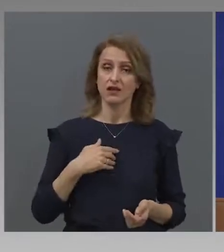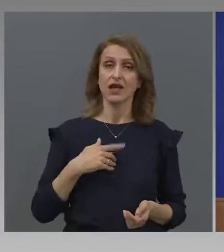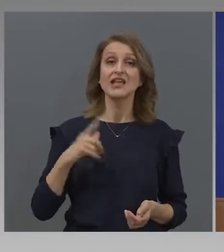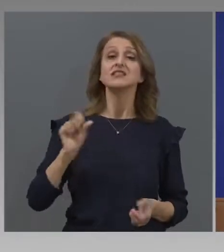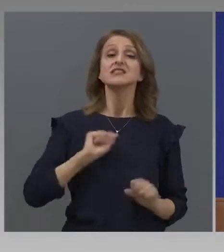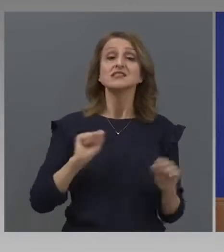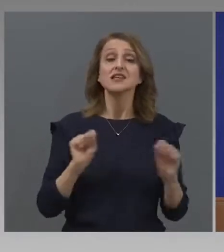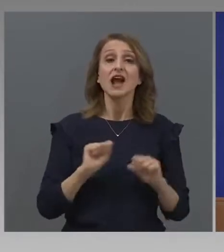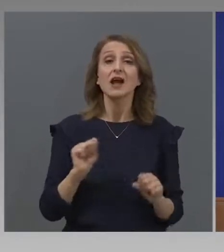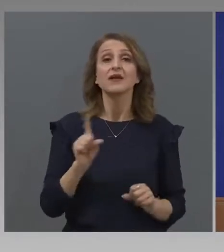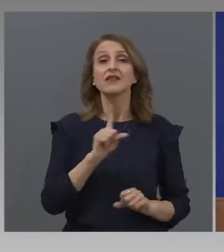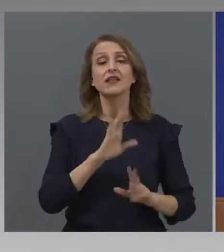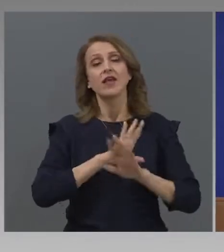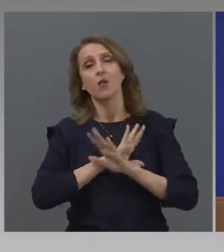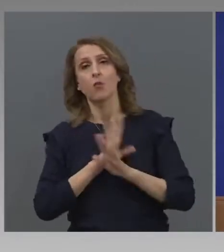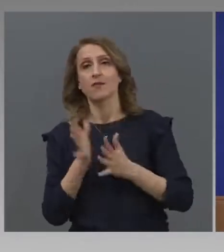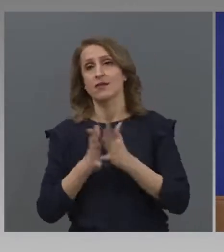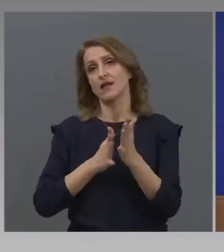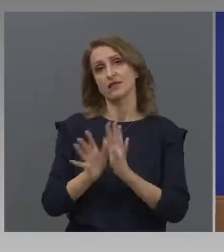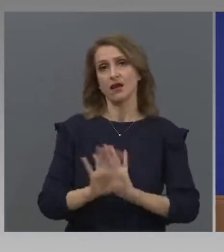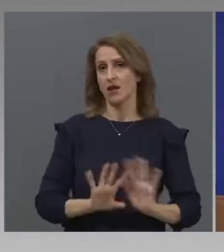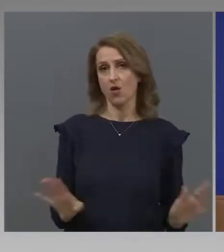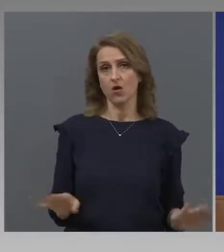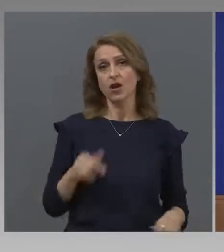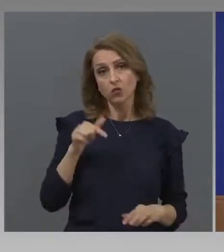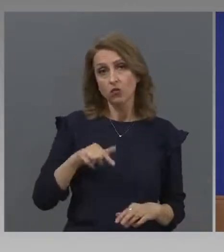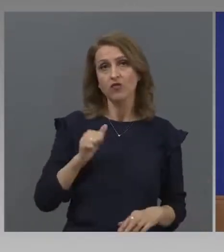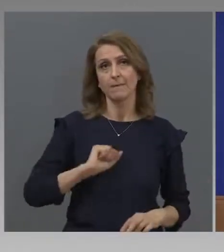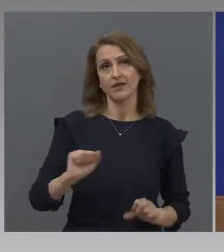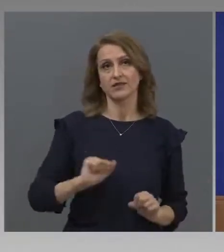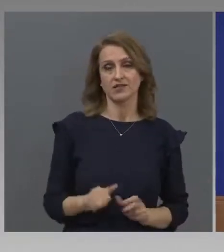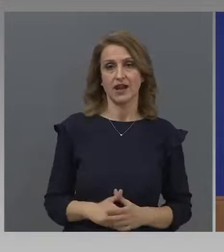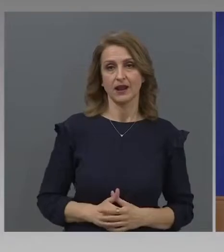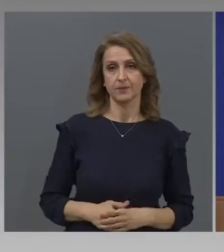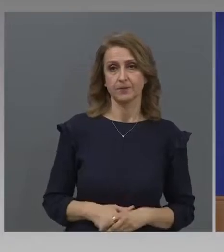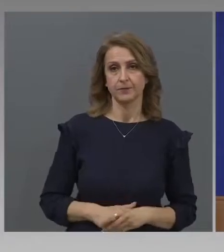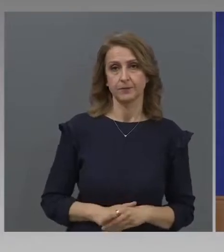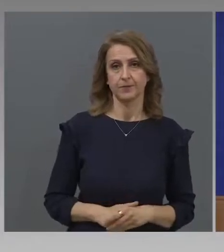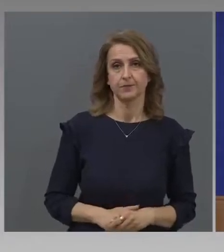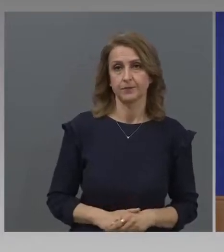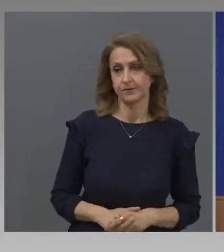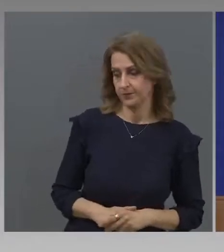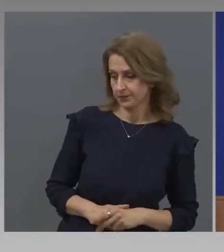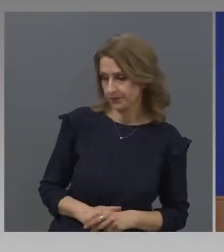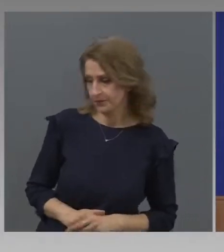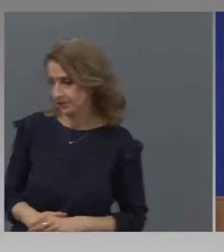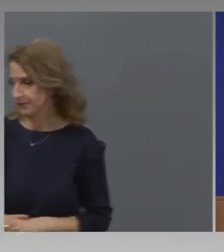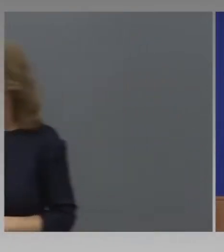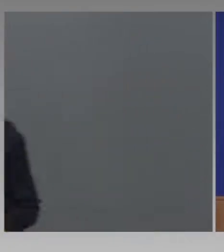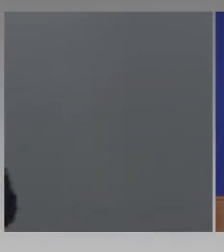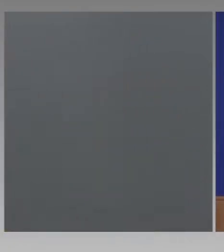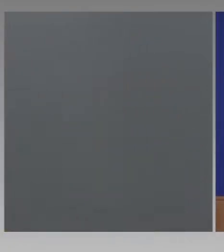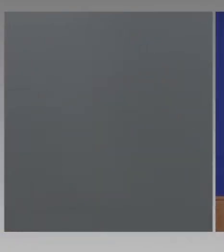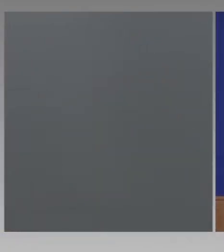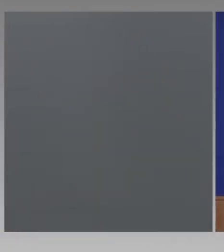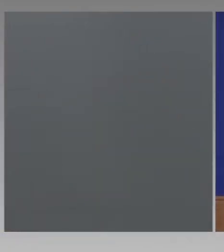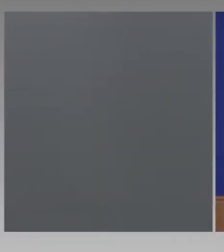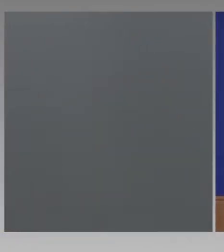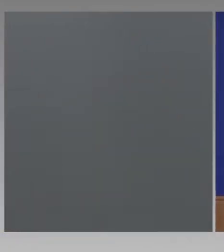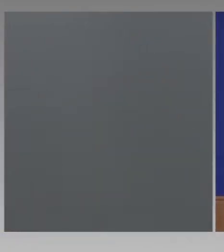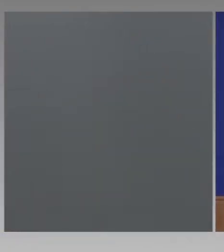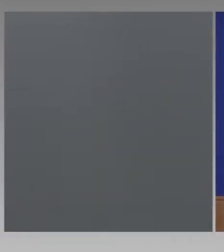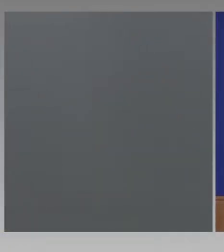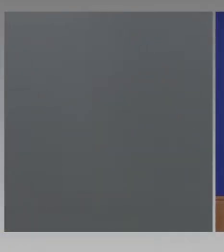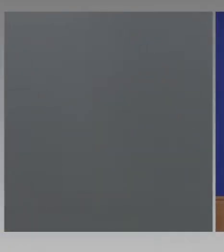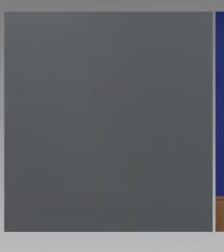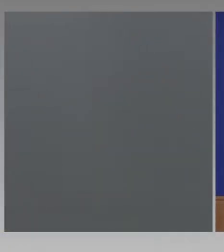Тряхме да не ми загиват хора. Да? Господин Борисов, Георги Пашкулев, БГНС. Вие многократно